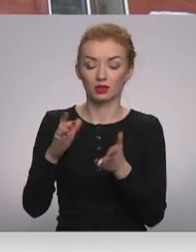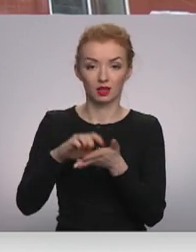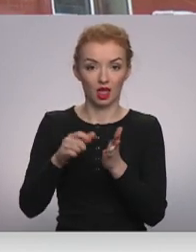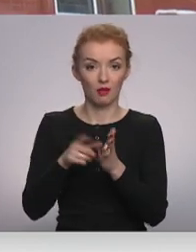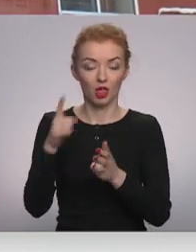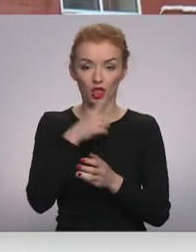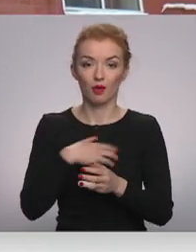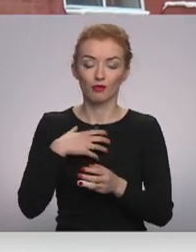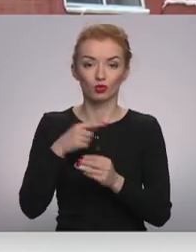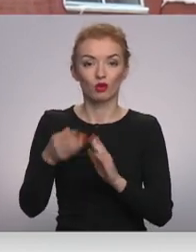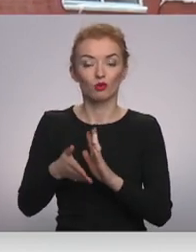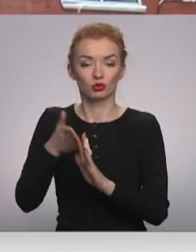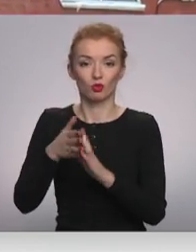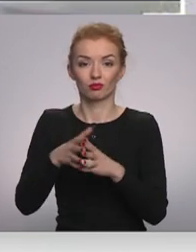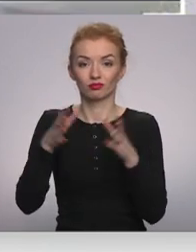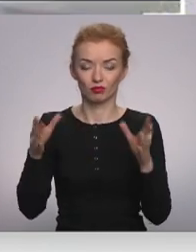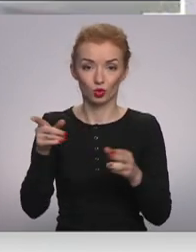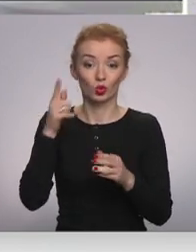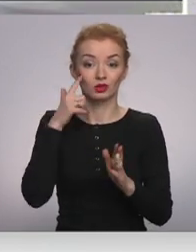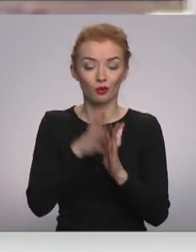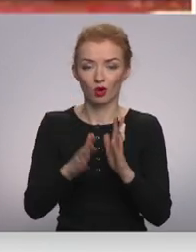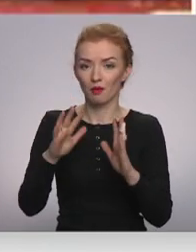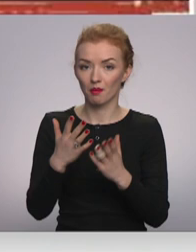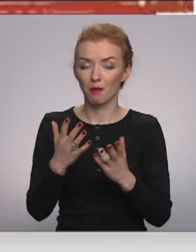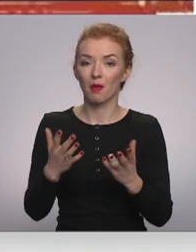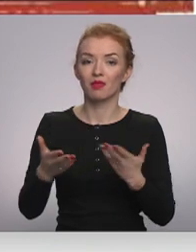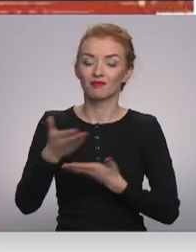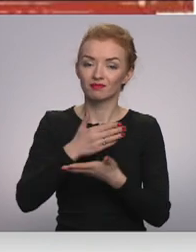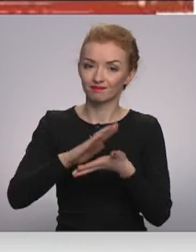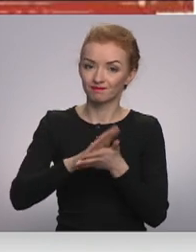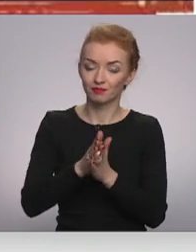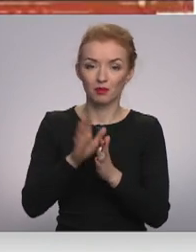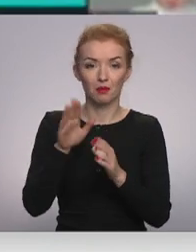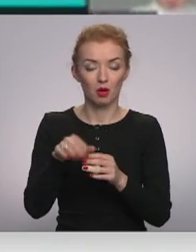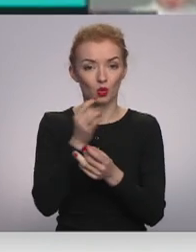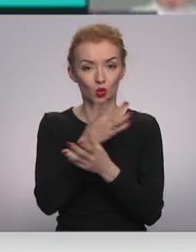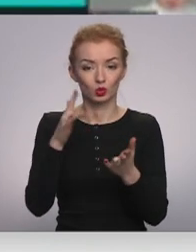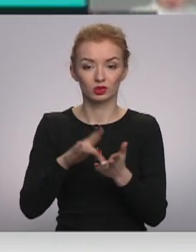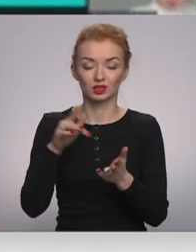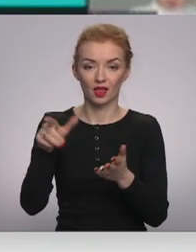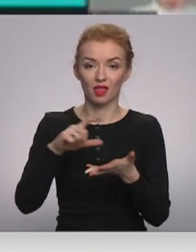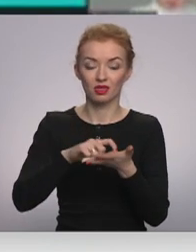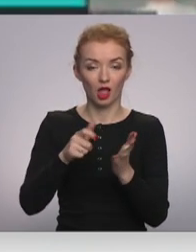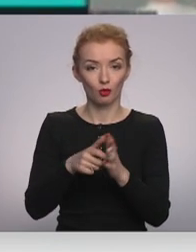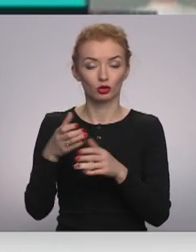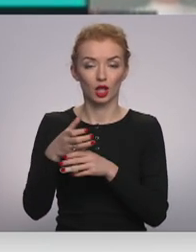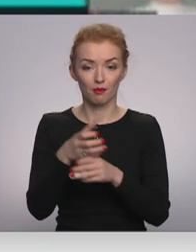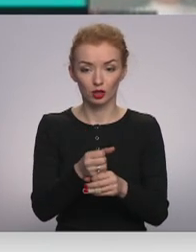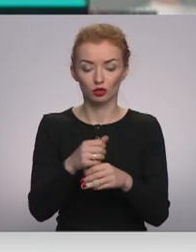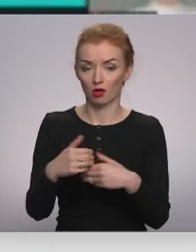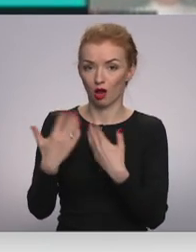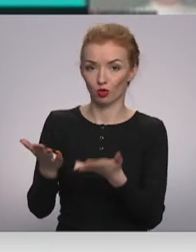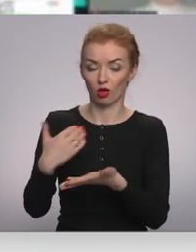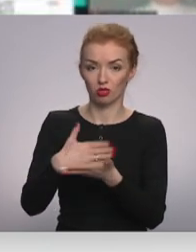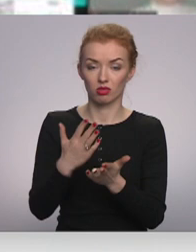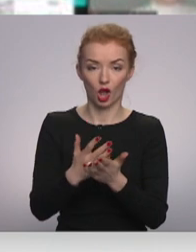nepieciešams labāks mājas neapšaupa neviens. Tomēr vienotības par kultūras centrīcību ēsošo taupu samazināšanu, atdodot daļu